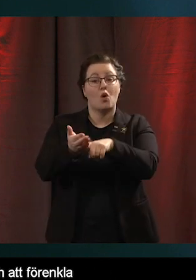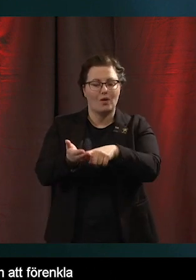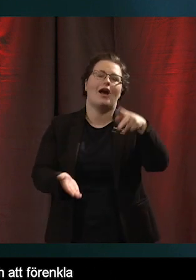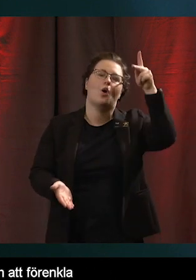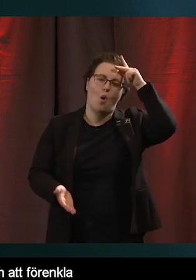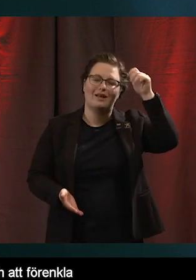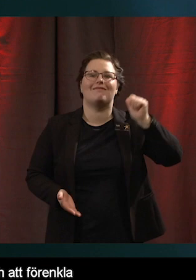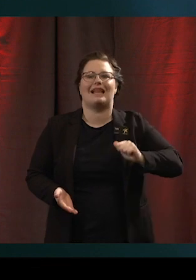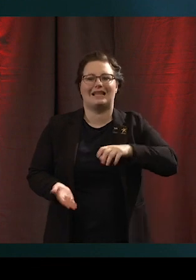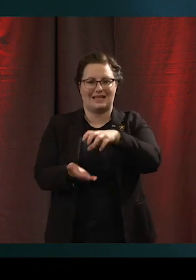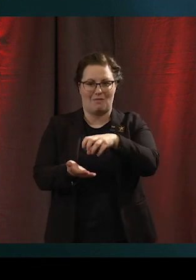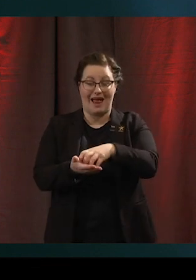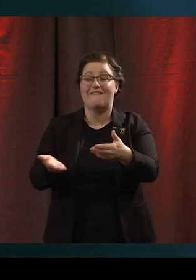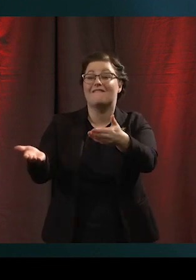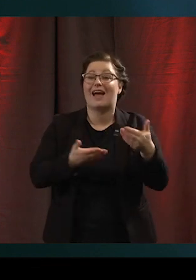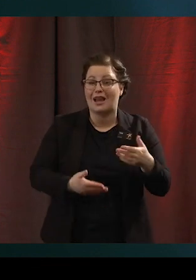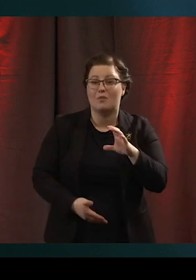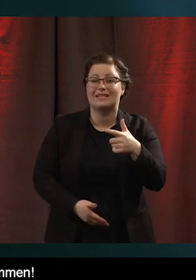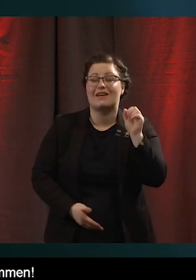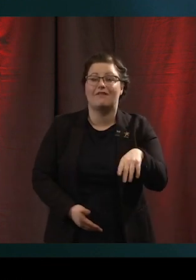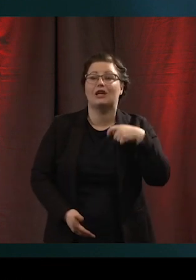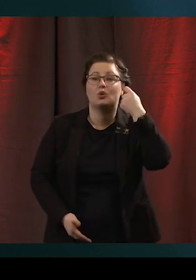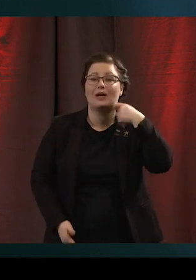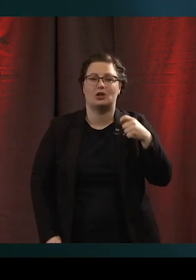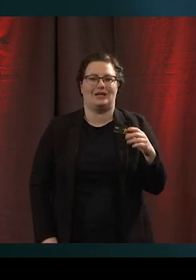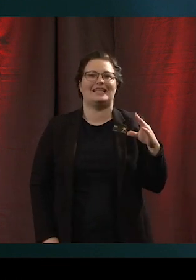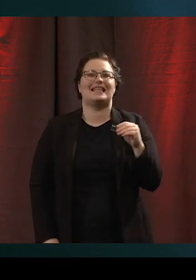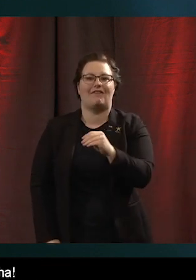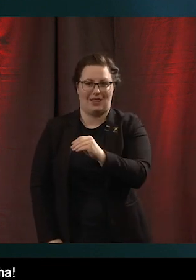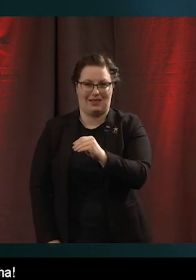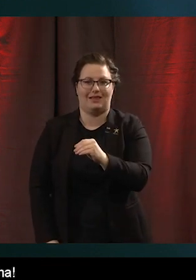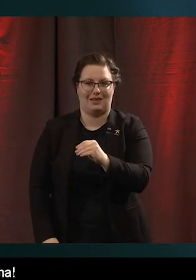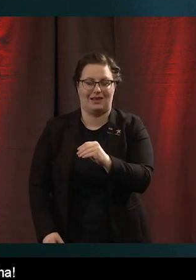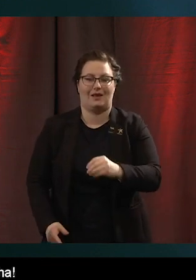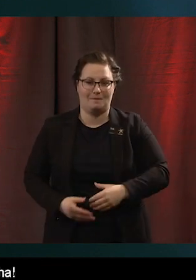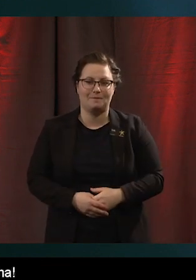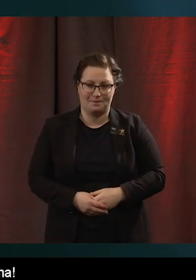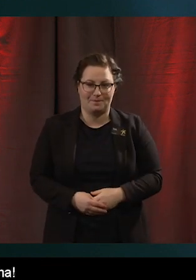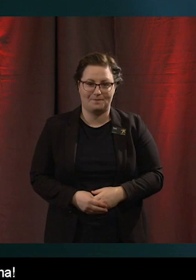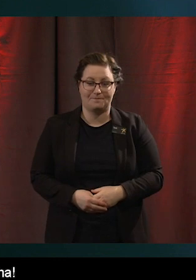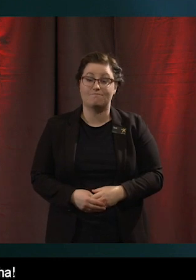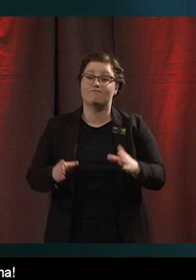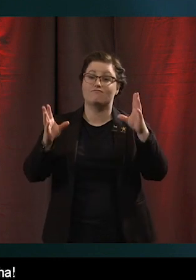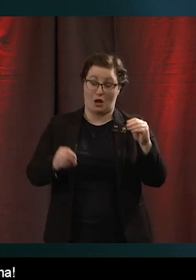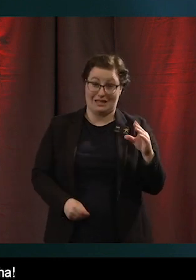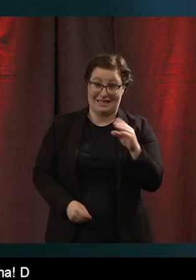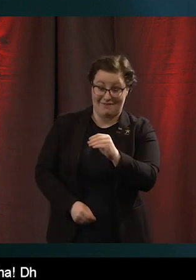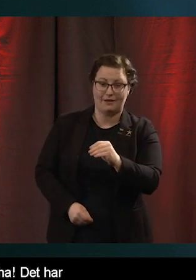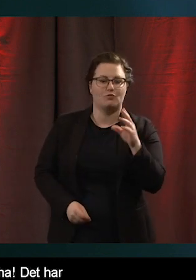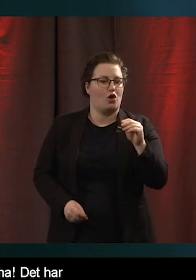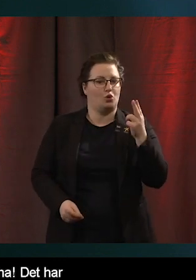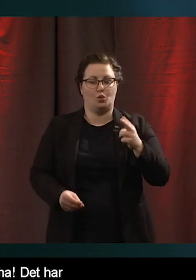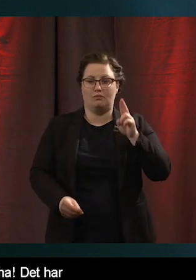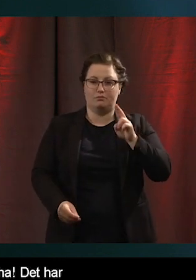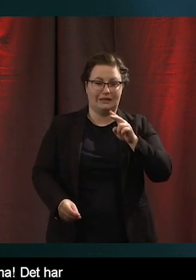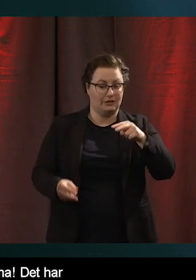Johansson. Tack ska du ha Johanna. Och ja, det här har ju blivit i blixtbelysning så är det